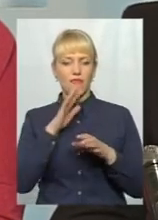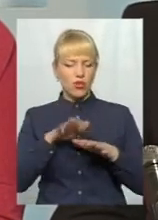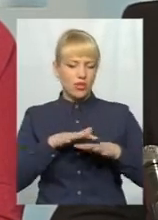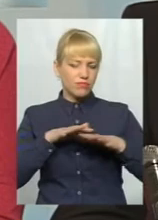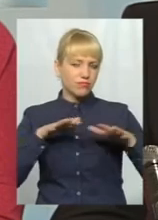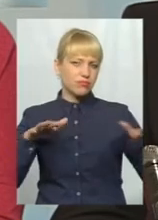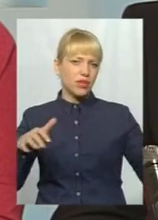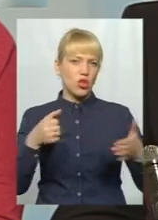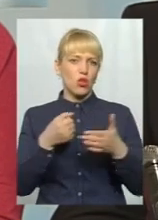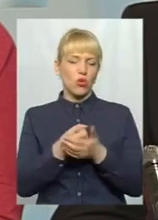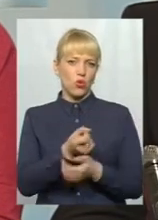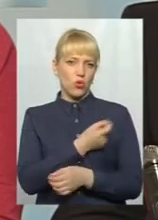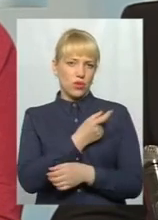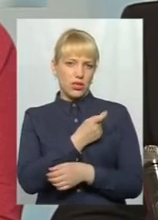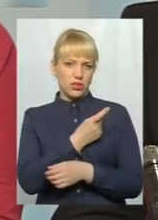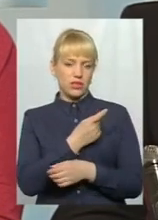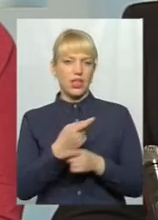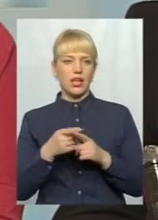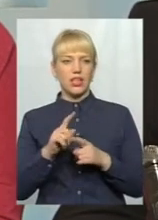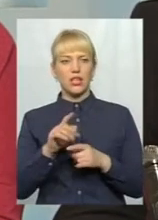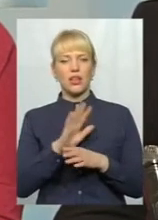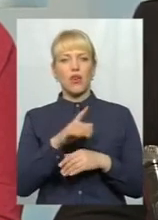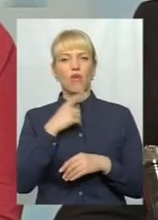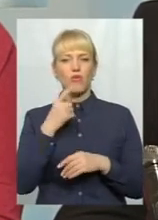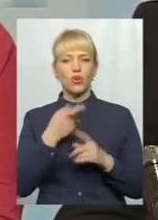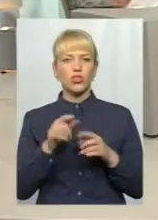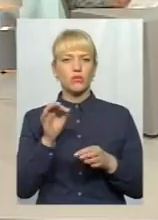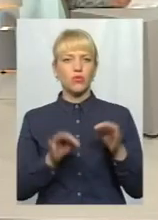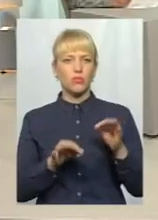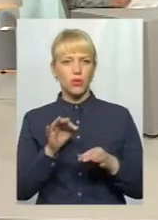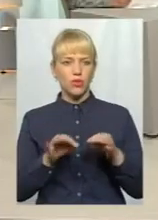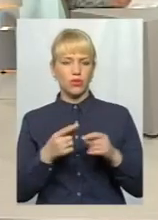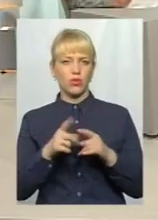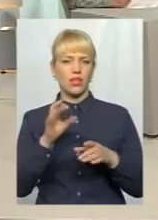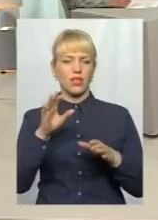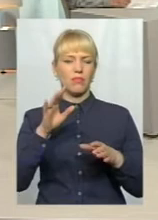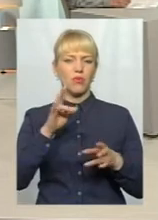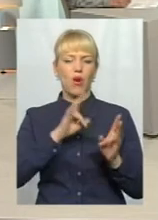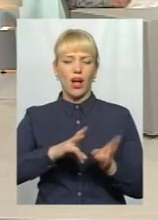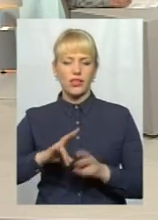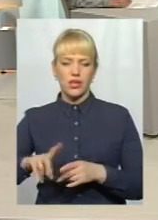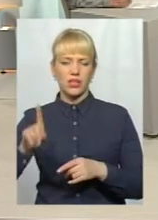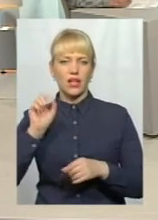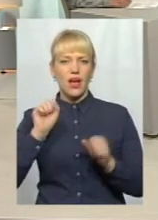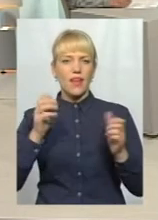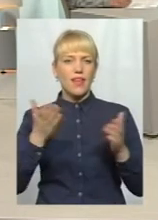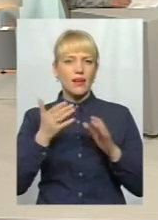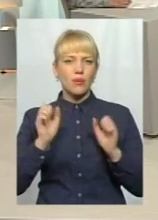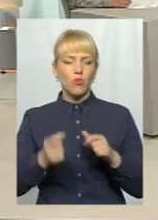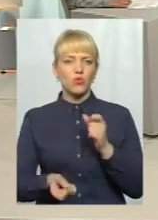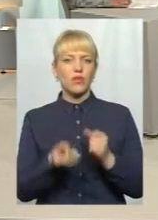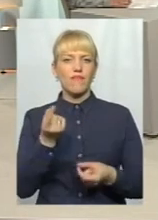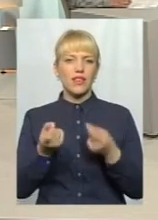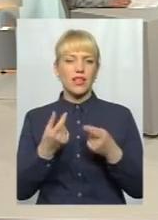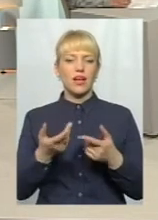Тобто, і вже не говорячи про ту фауну і про ті всі природні катаклізми, які можуть виникати, і про те, що ми